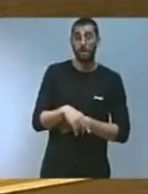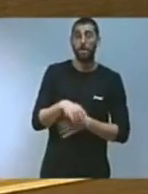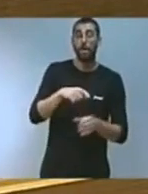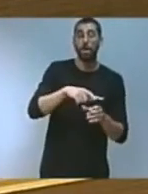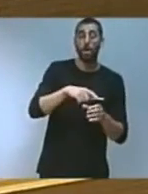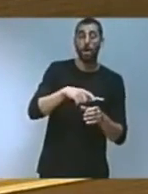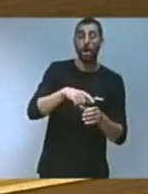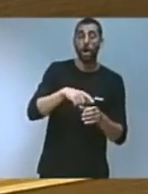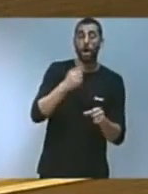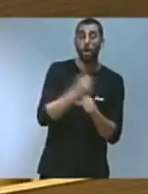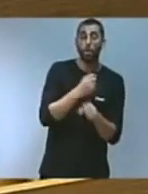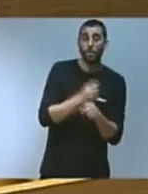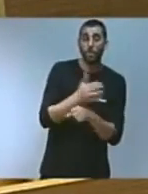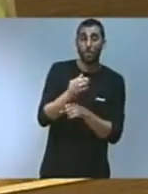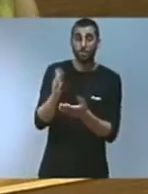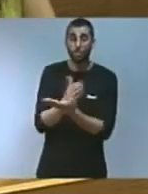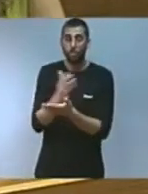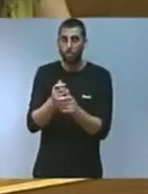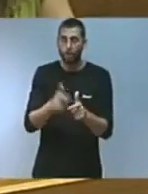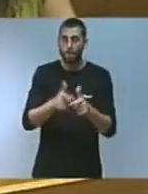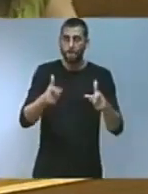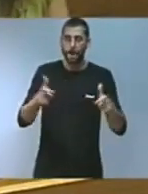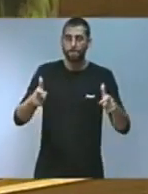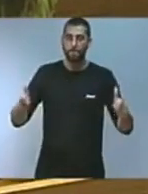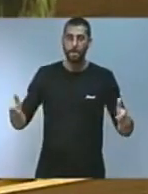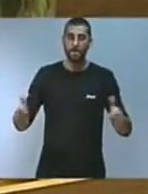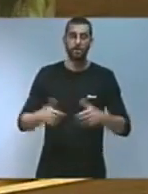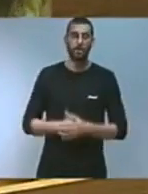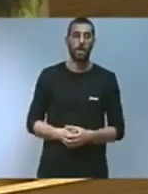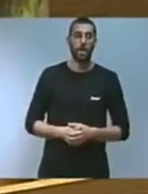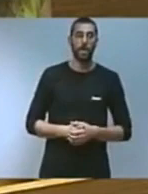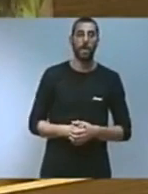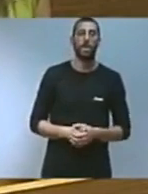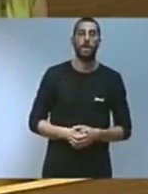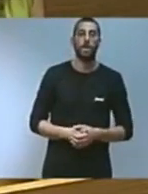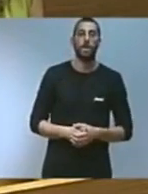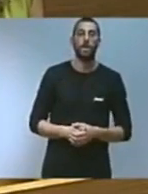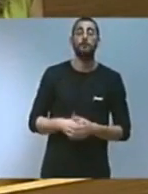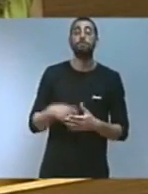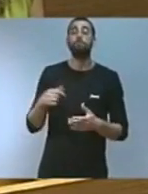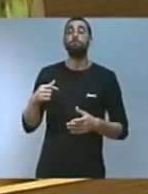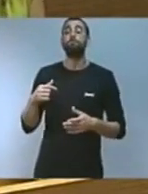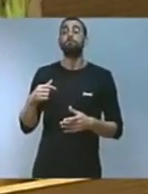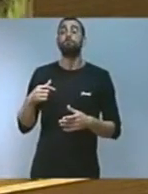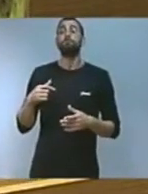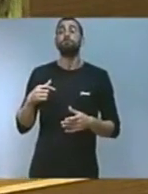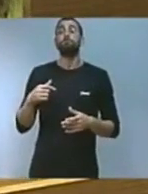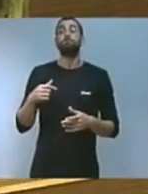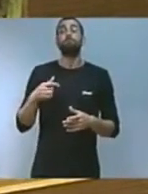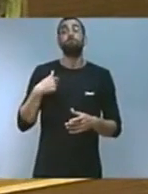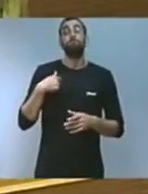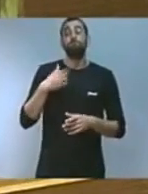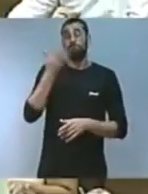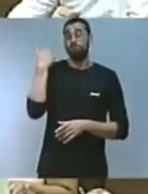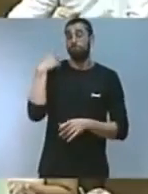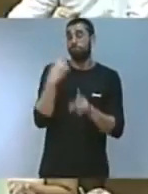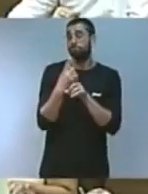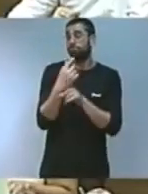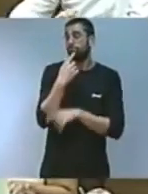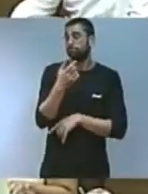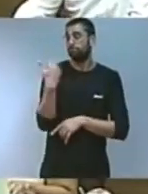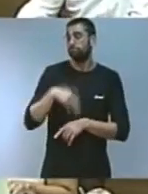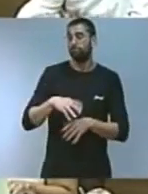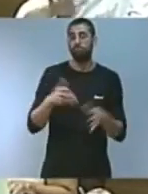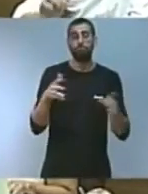producció. A la pressa de possessió del carrer Llavallir, i crec que cal recordar-lo, el canvi climàtic, l'estat d'emergència